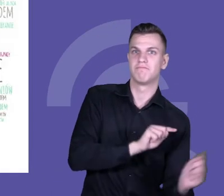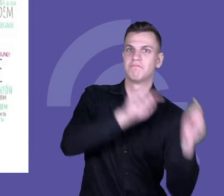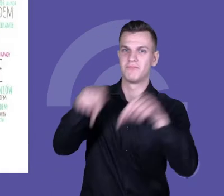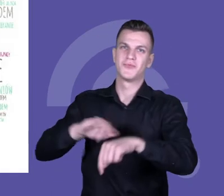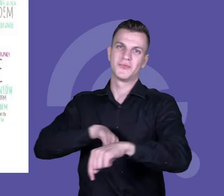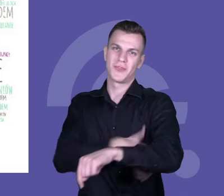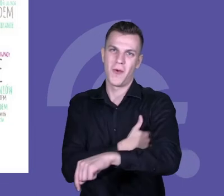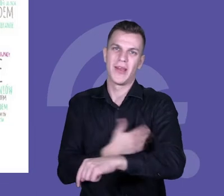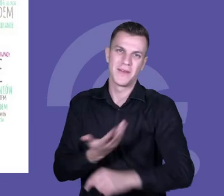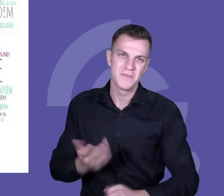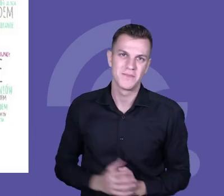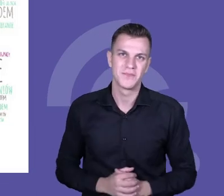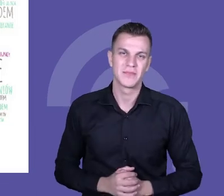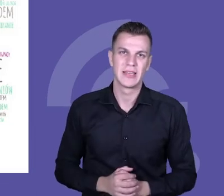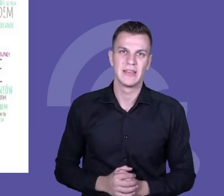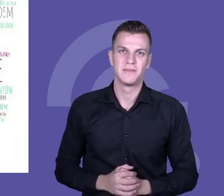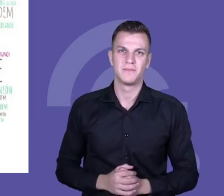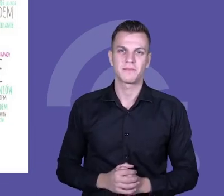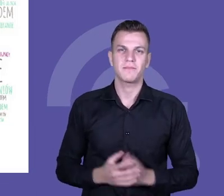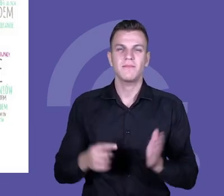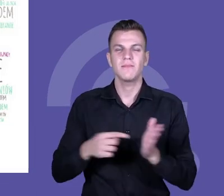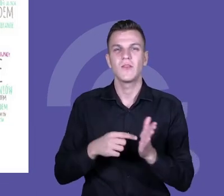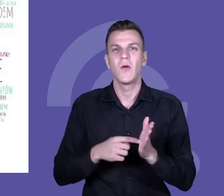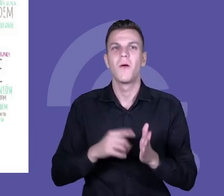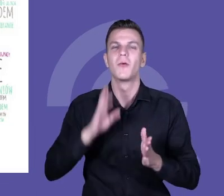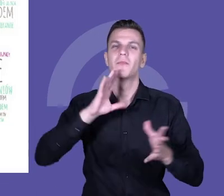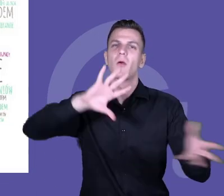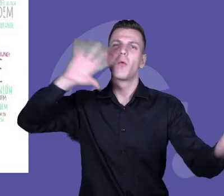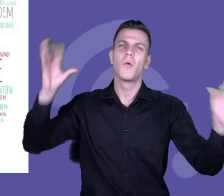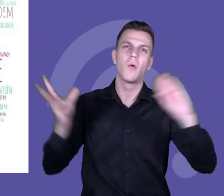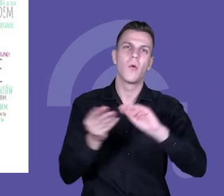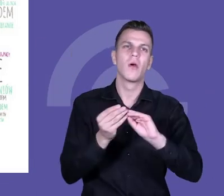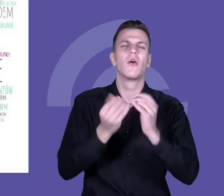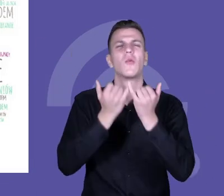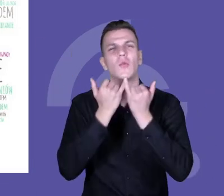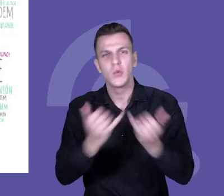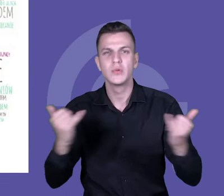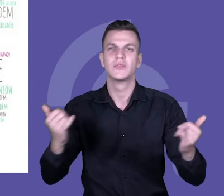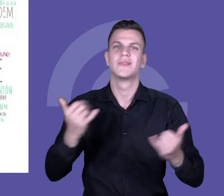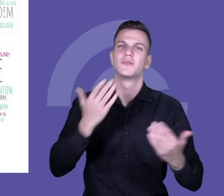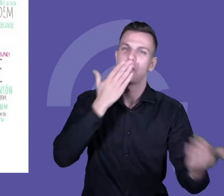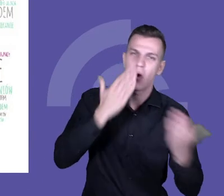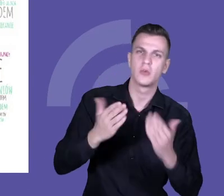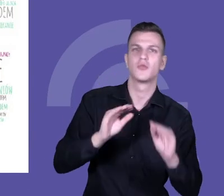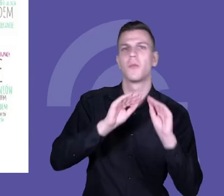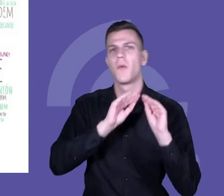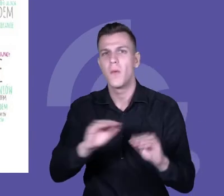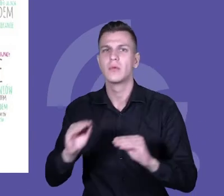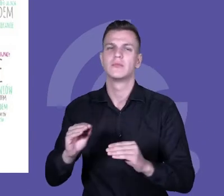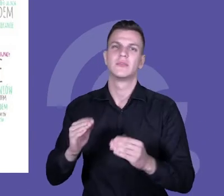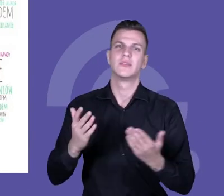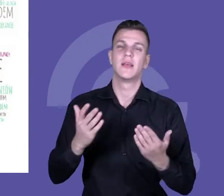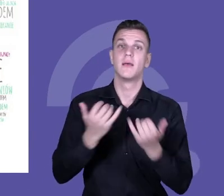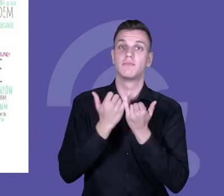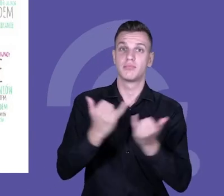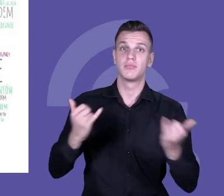To jest dosyć taka chmura narzędzi, metod, praktyk dydaktycznych, które były